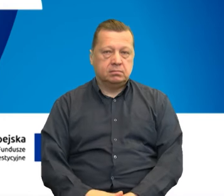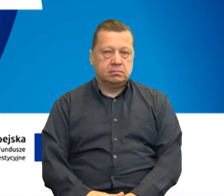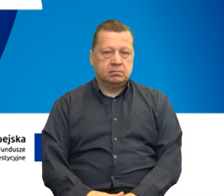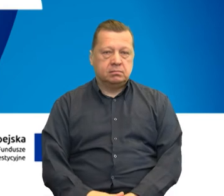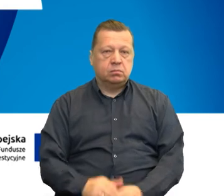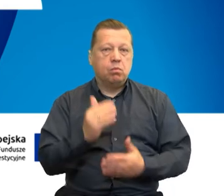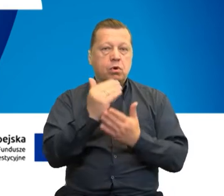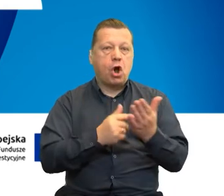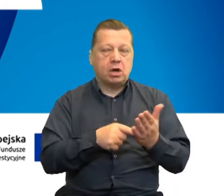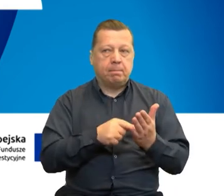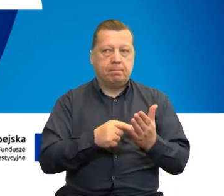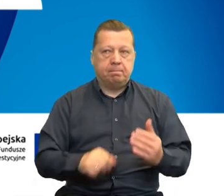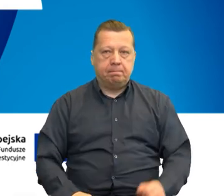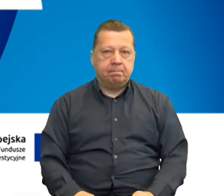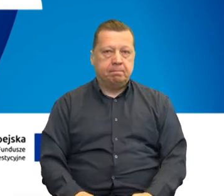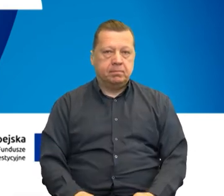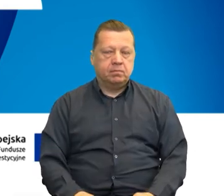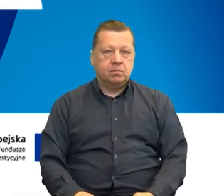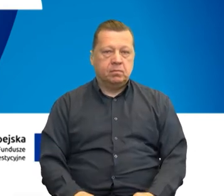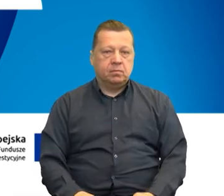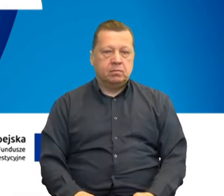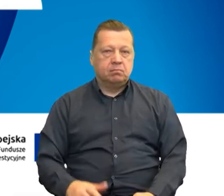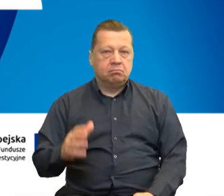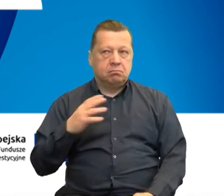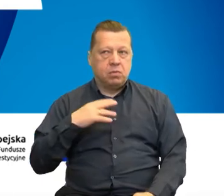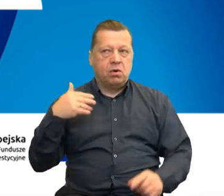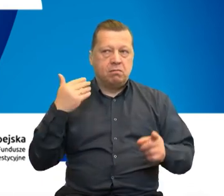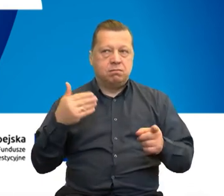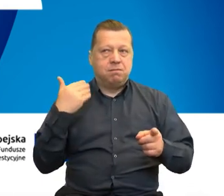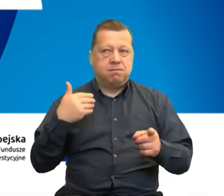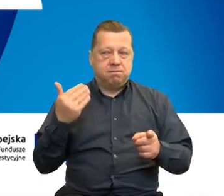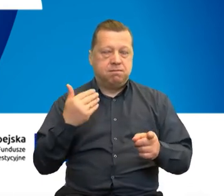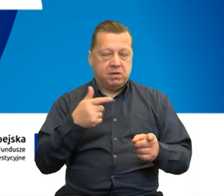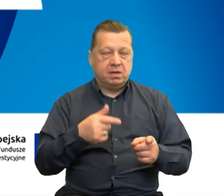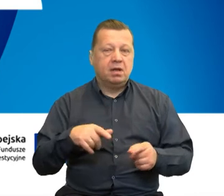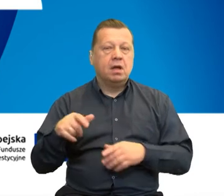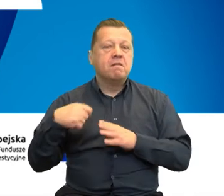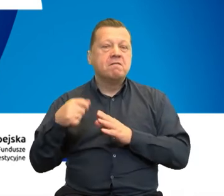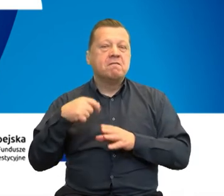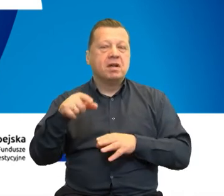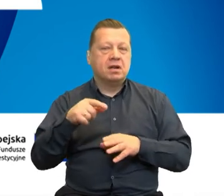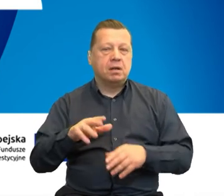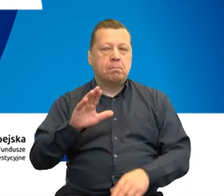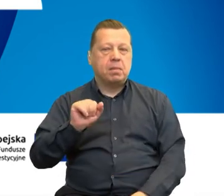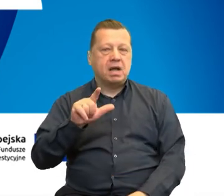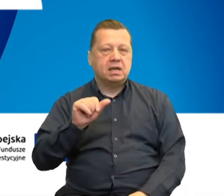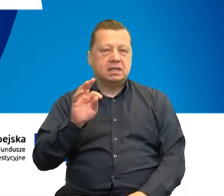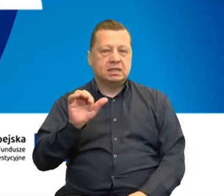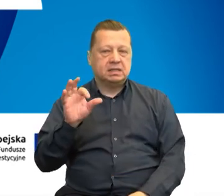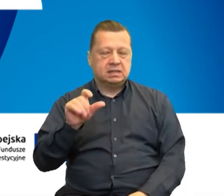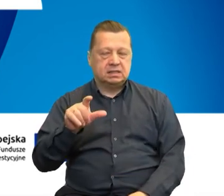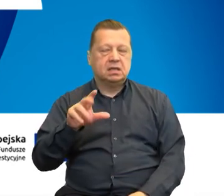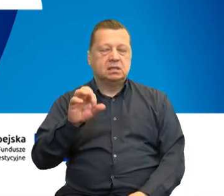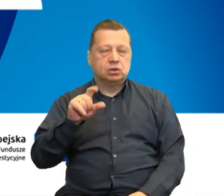Który z programów został wymieniony w filmie o projekcie Baltic Sat